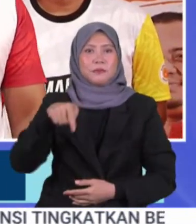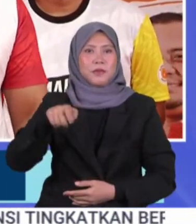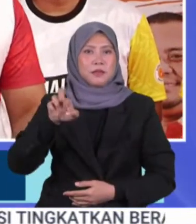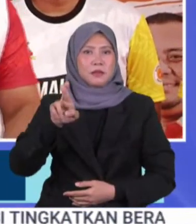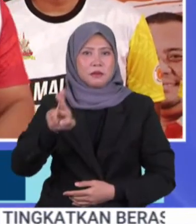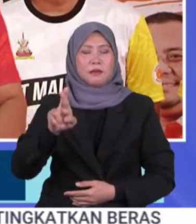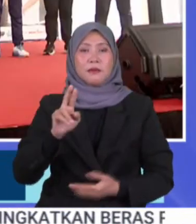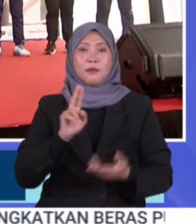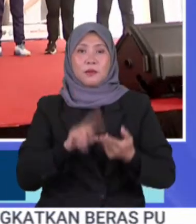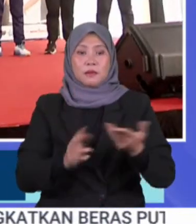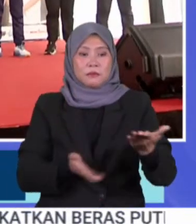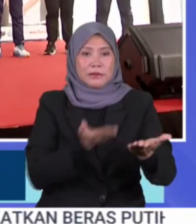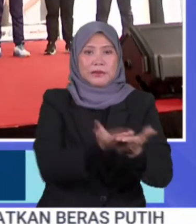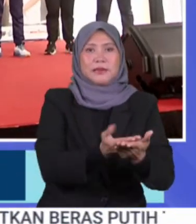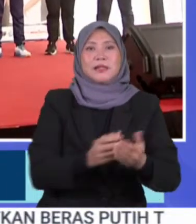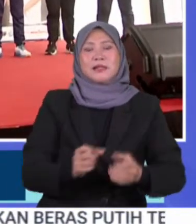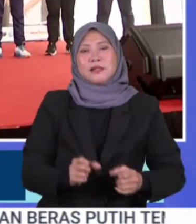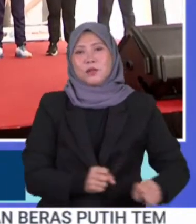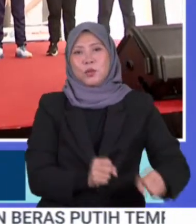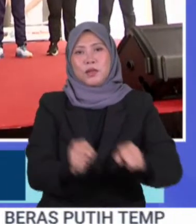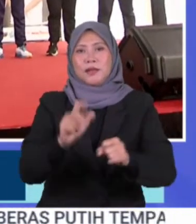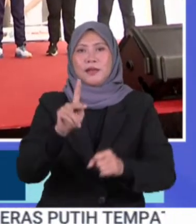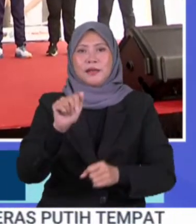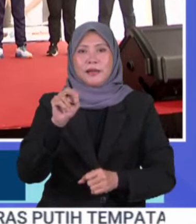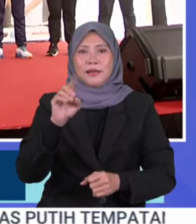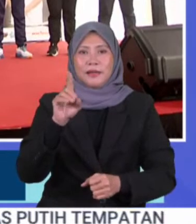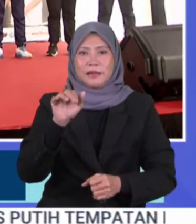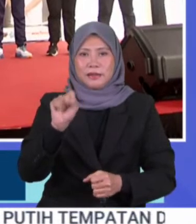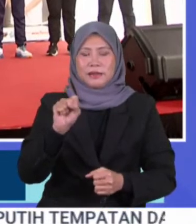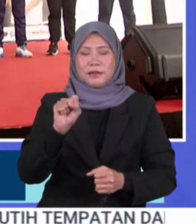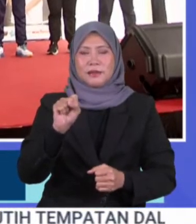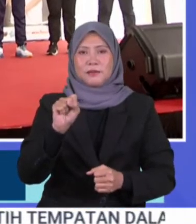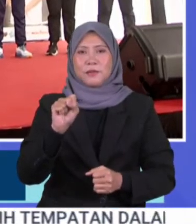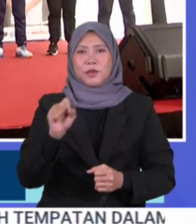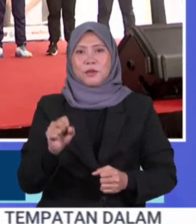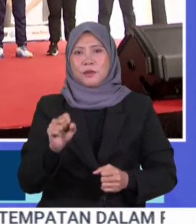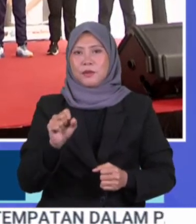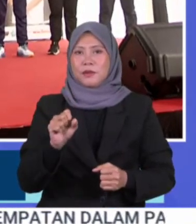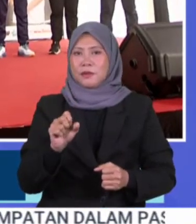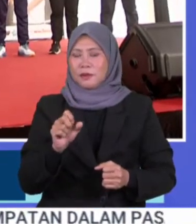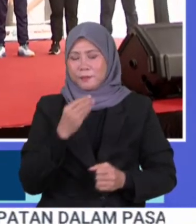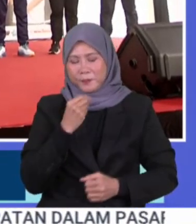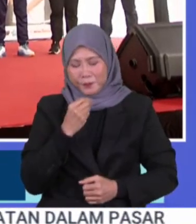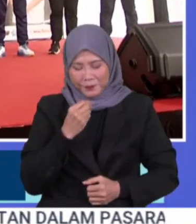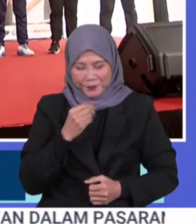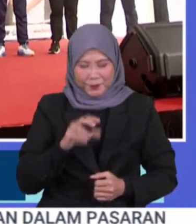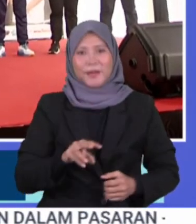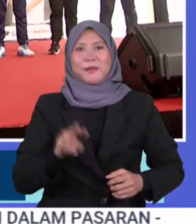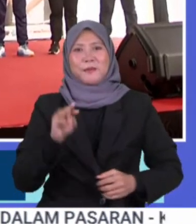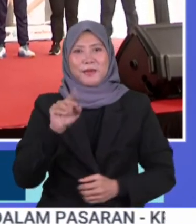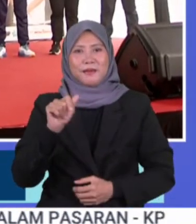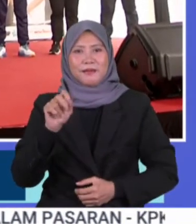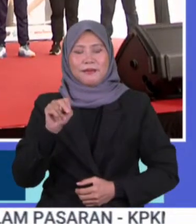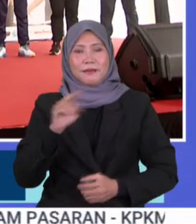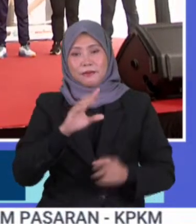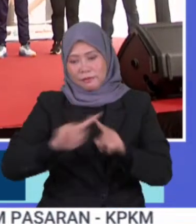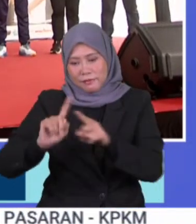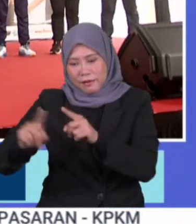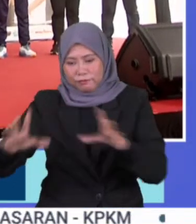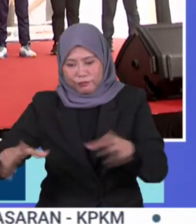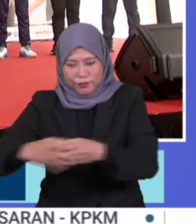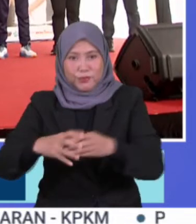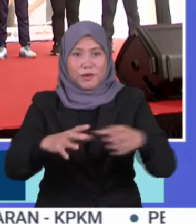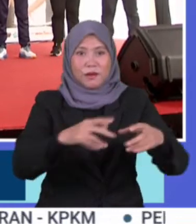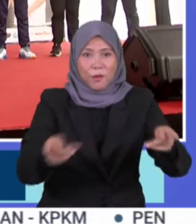Petisyen melibatkan kerusi Sungai Kandis, Taman Medan, Gombak Setia dan Dengkil yang majoriti kemenangan adalah